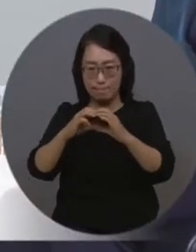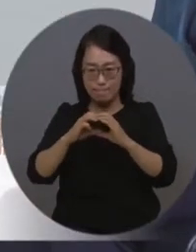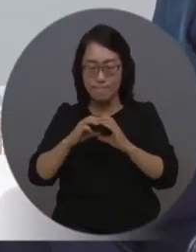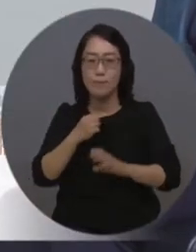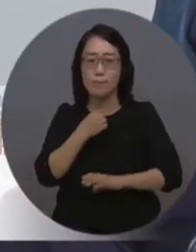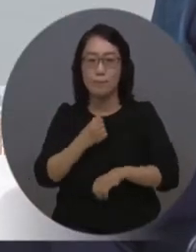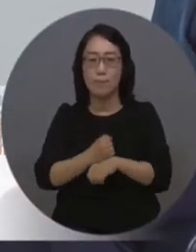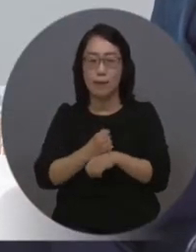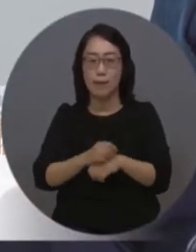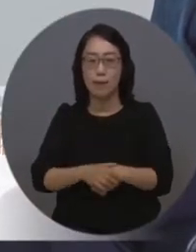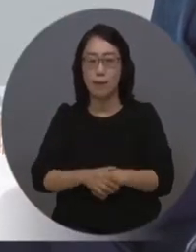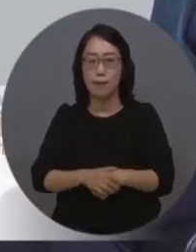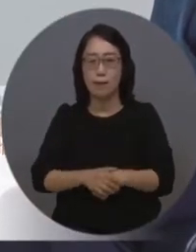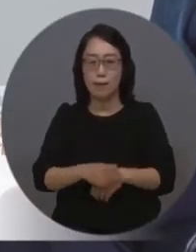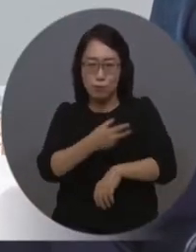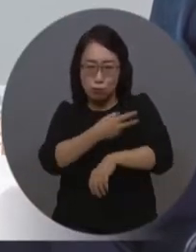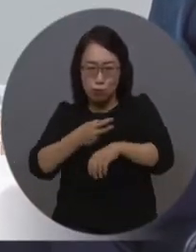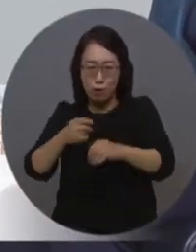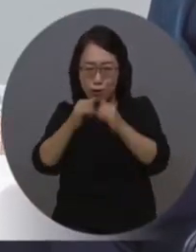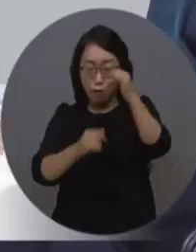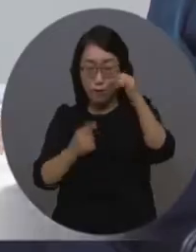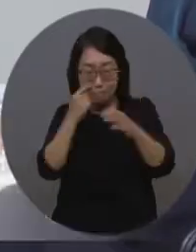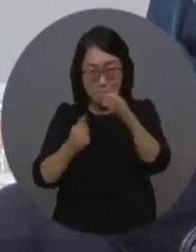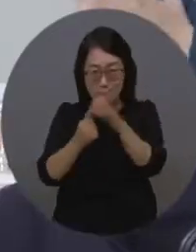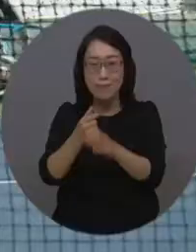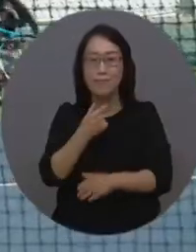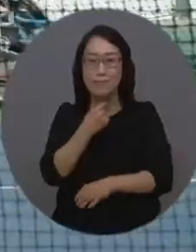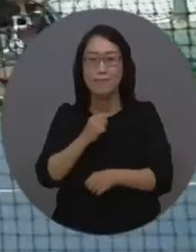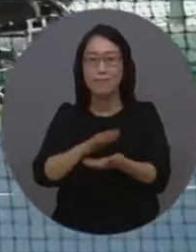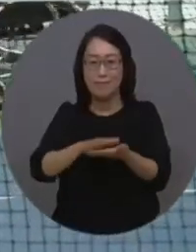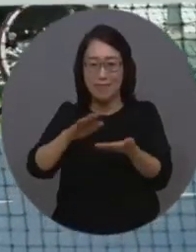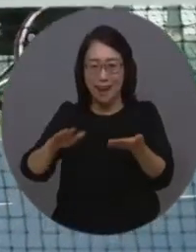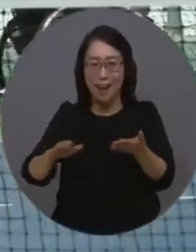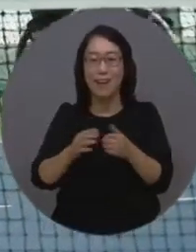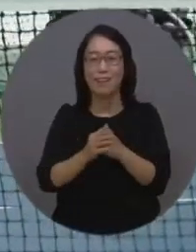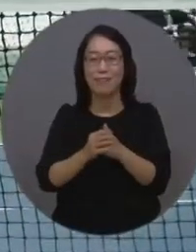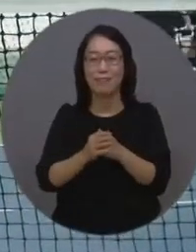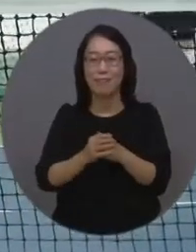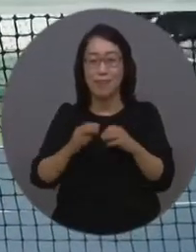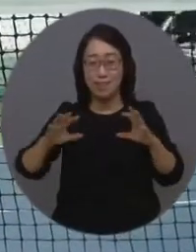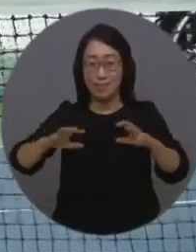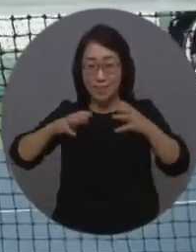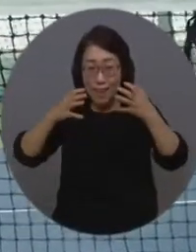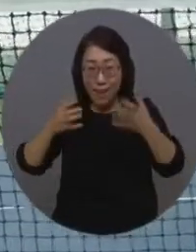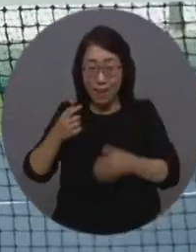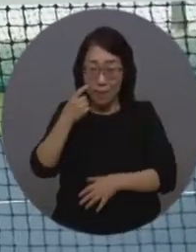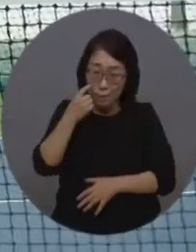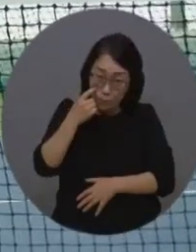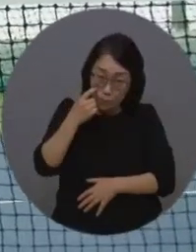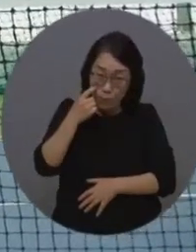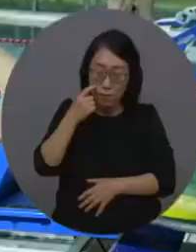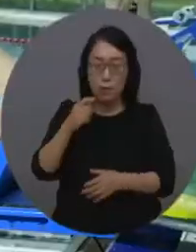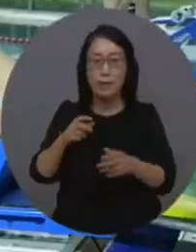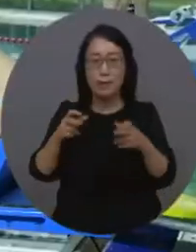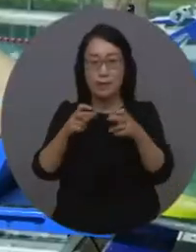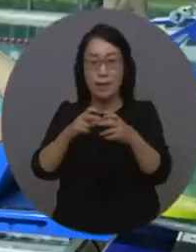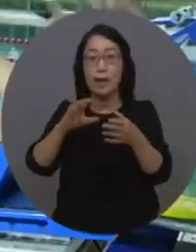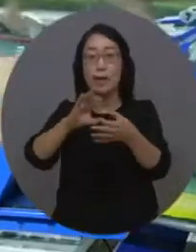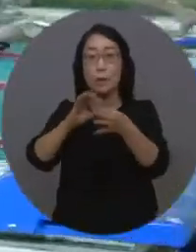상영수왕의 역사가 돼서 돌아오겠습니다. 감사합니다. 전 세계의 주목을 받고 있는 도쿄패럴림픽.